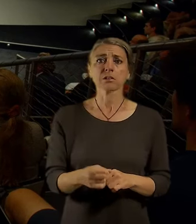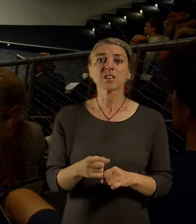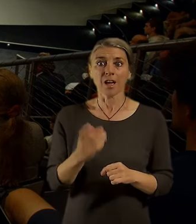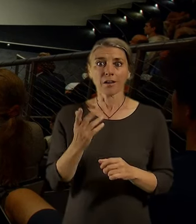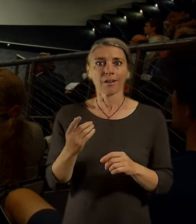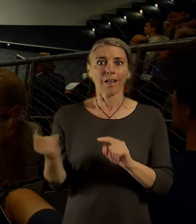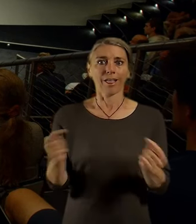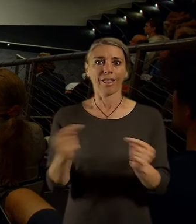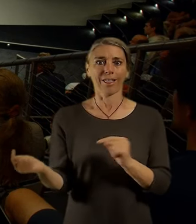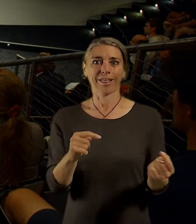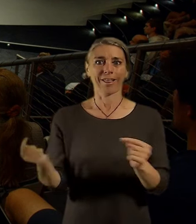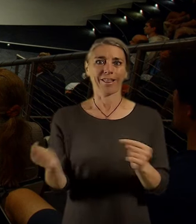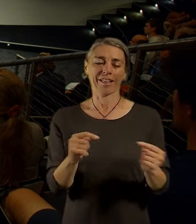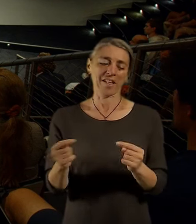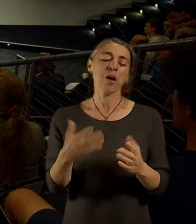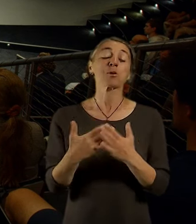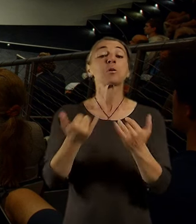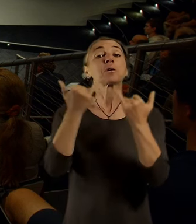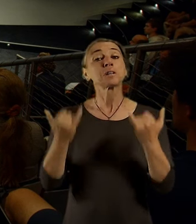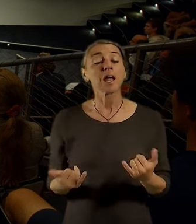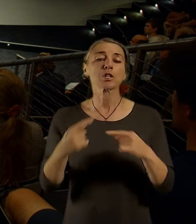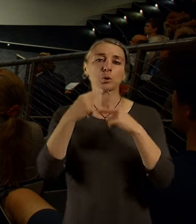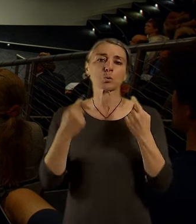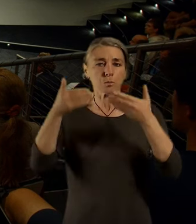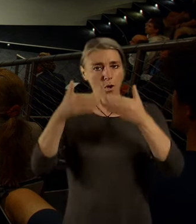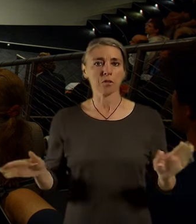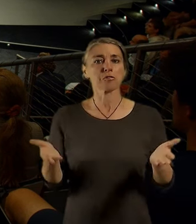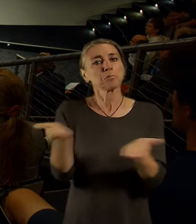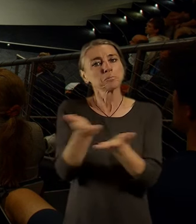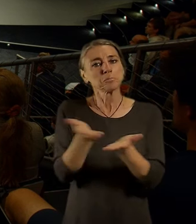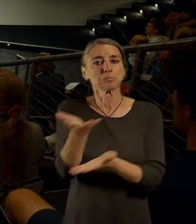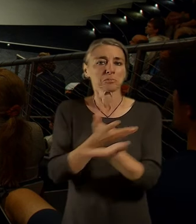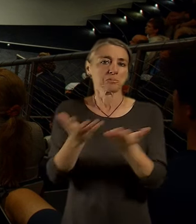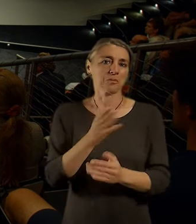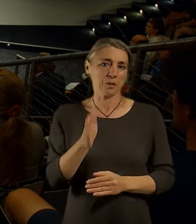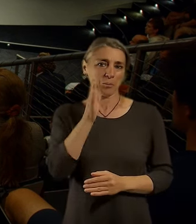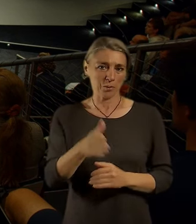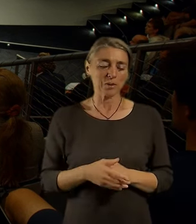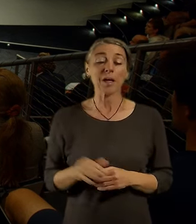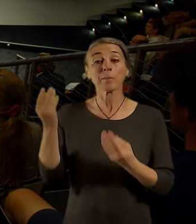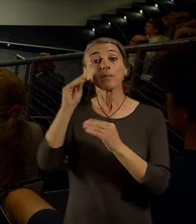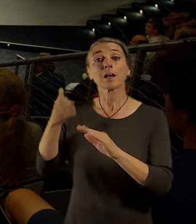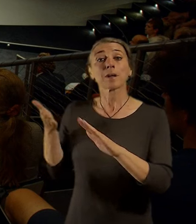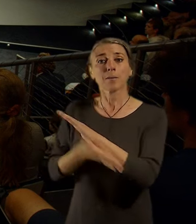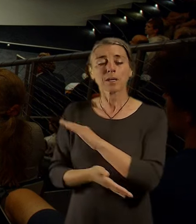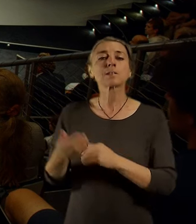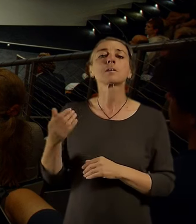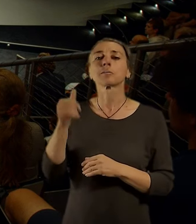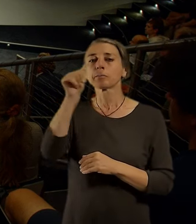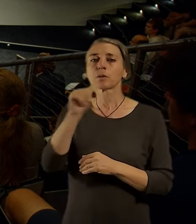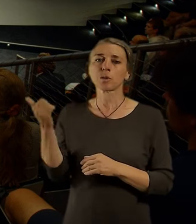Takže my si dneska připomeneme, že to tak úplně není. Já tady vítám náměstka Zdeňka Hřiba,